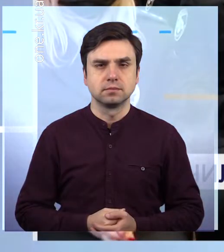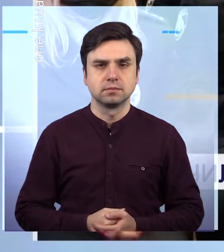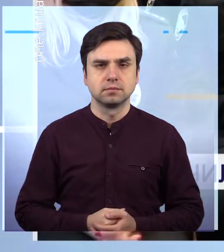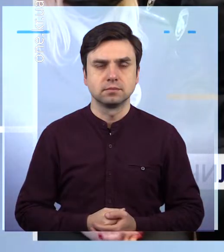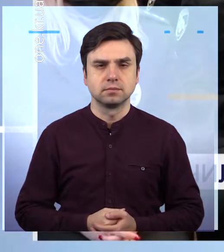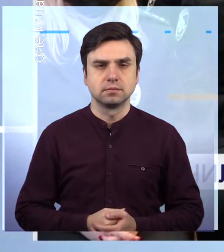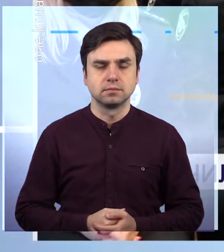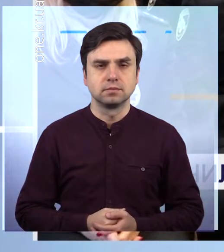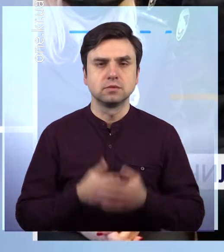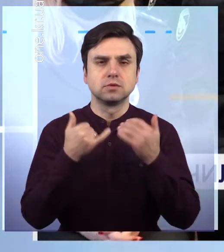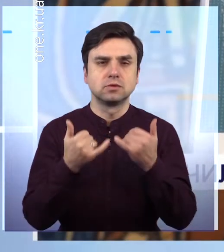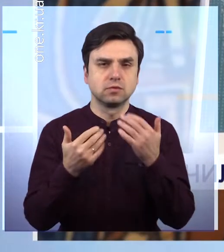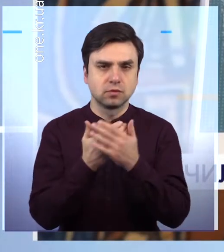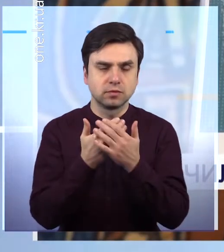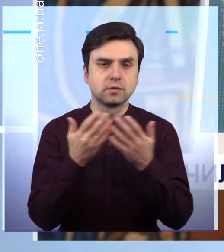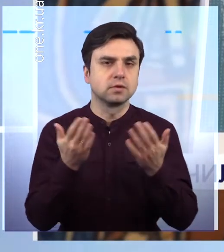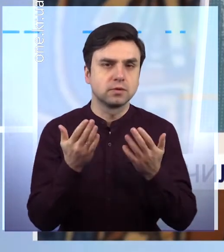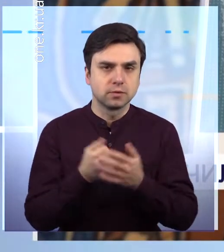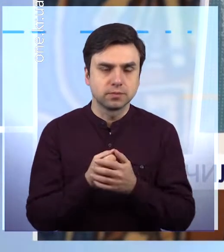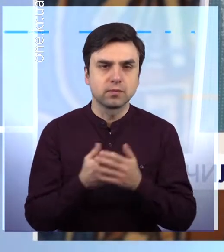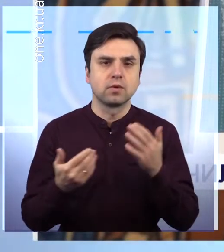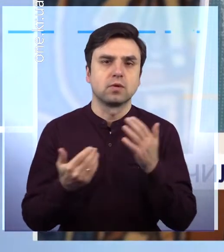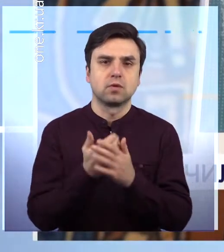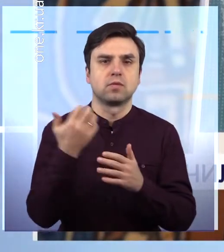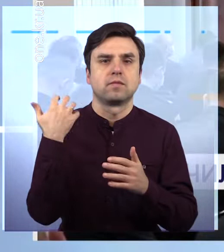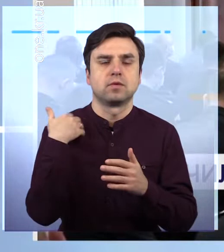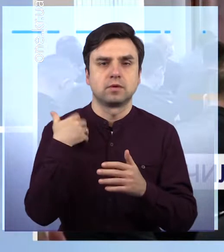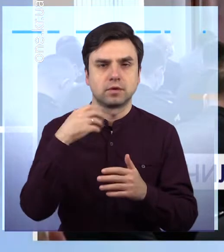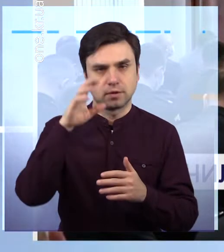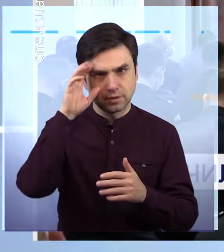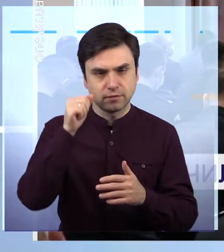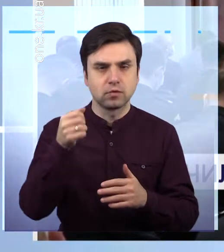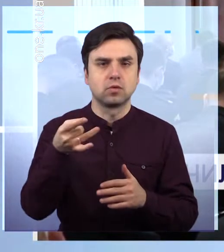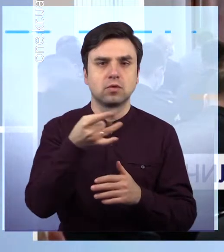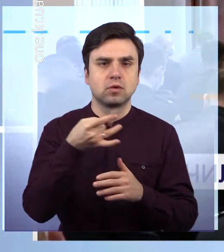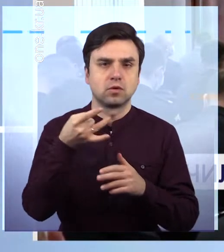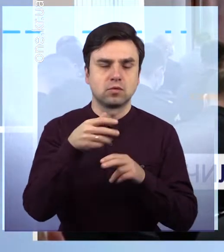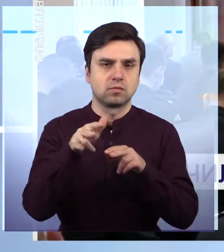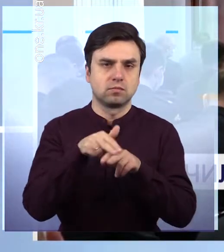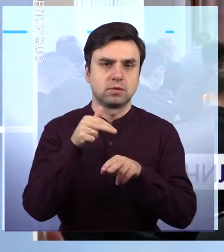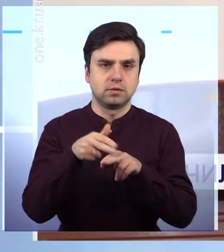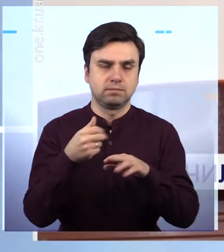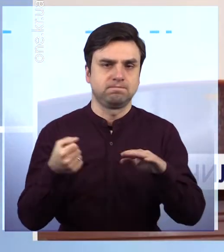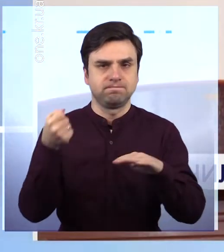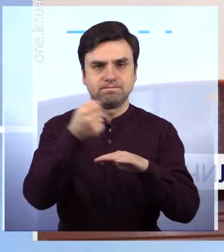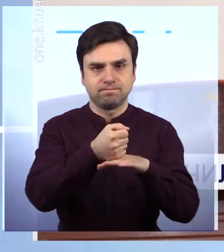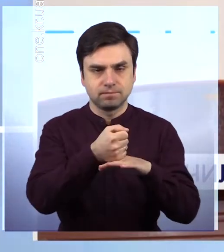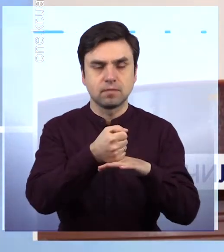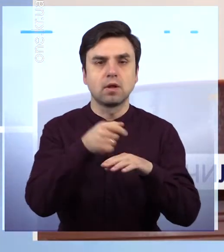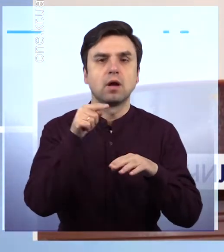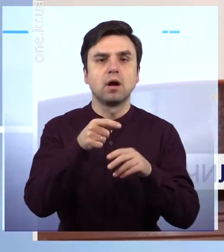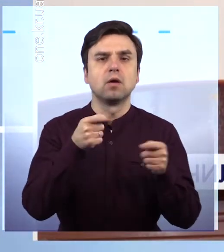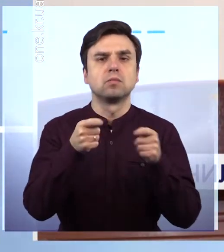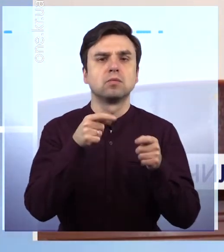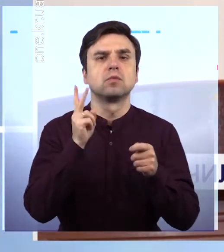Сьогодні розкажемо про таке. Новий очільник Криворізького районного управління поліції. Правоохоронцями нашого міста тепер керуватиме